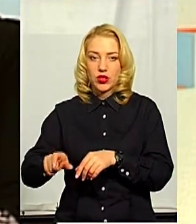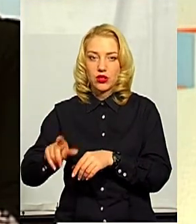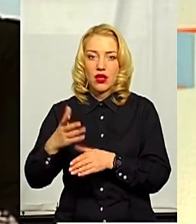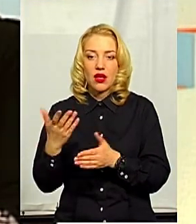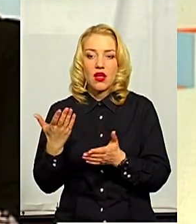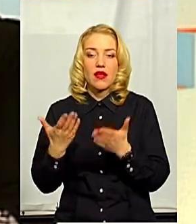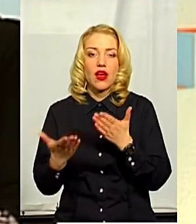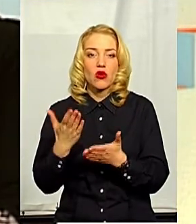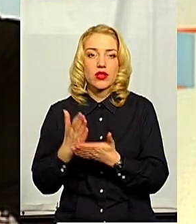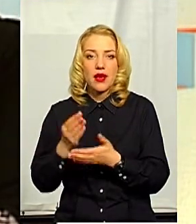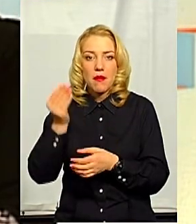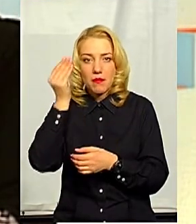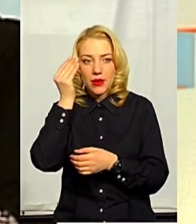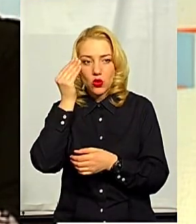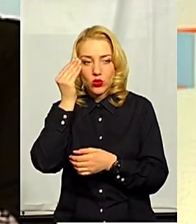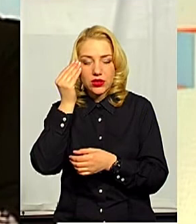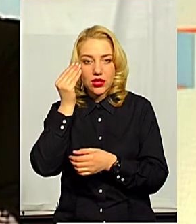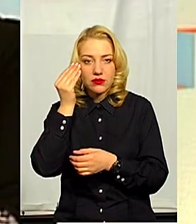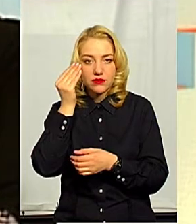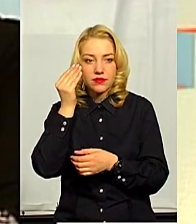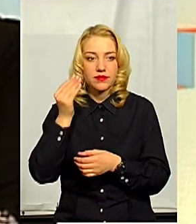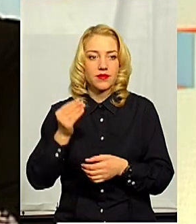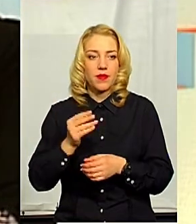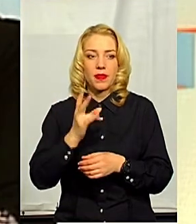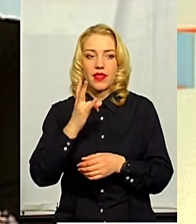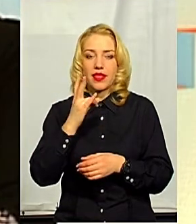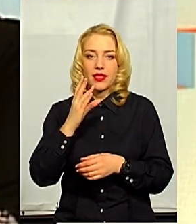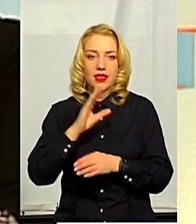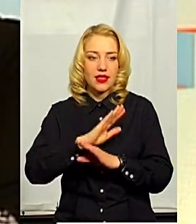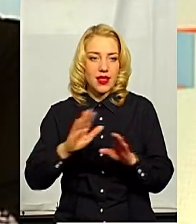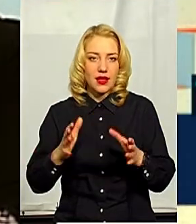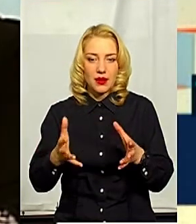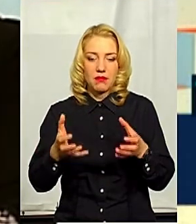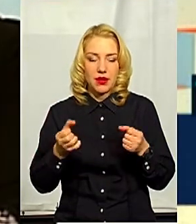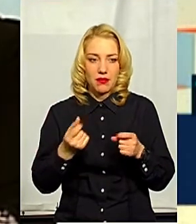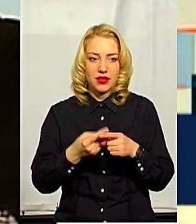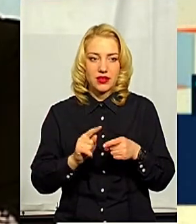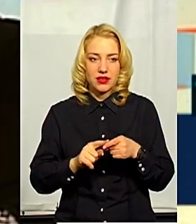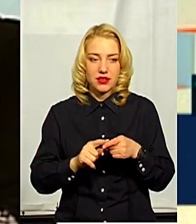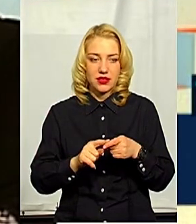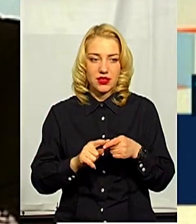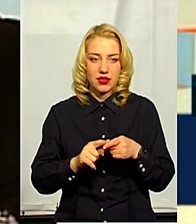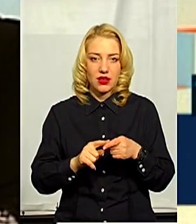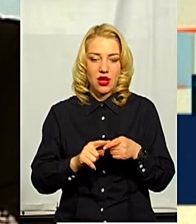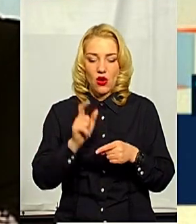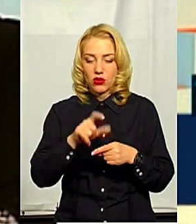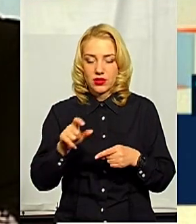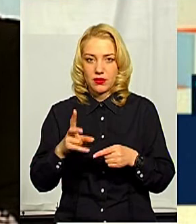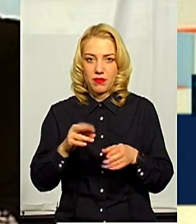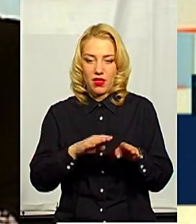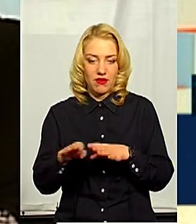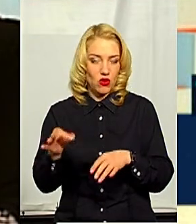якої є підозра з певними ознаками. Не приймати цих осіб в межі області ми не можемо.